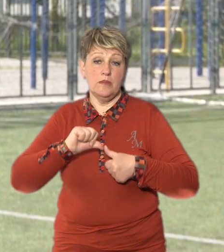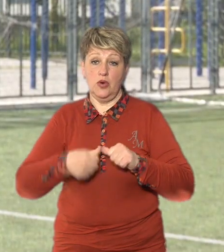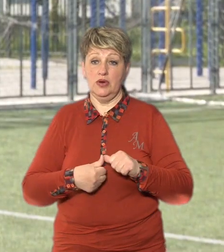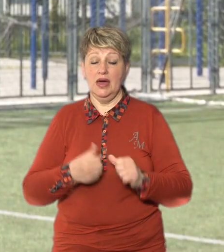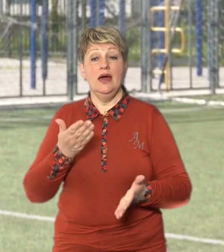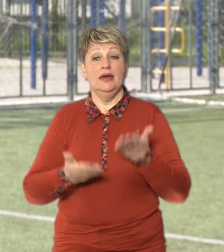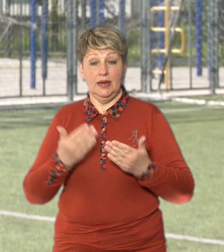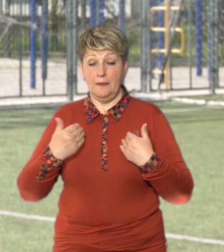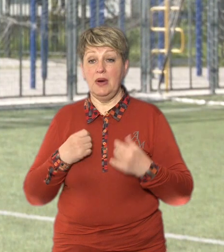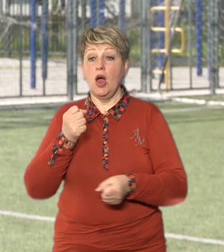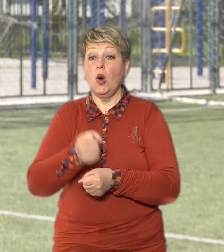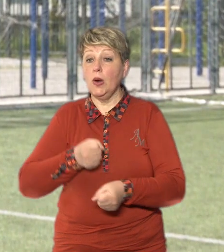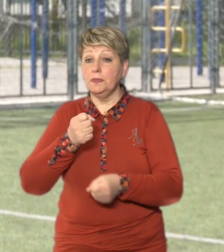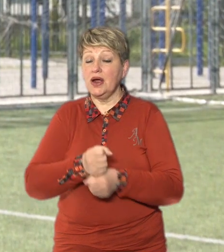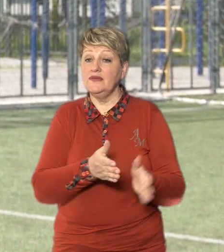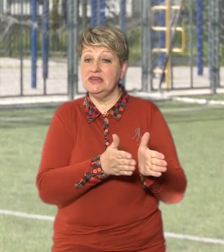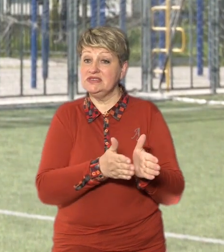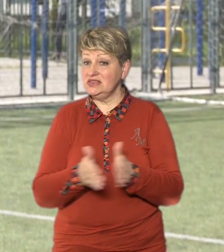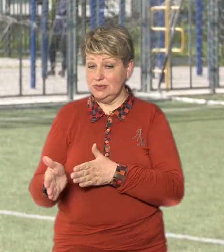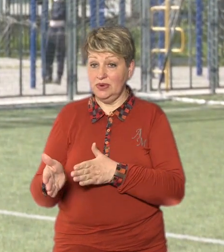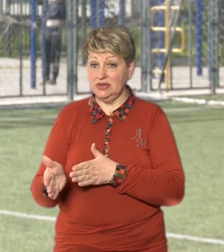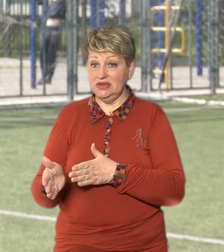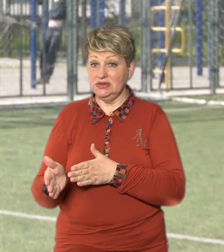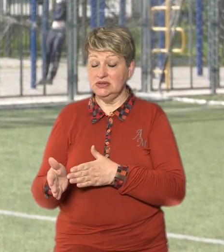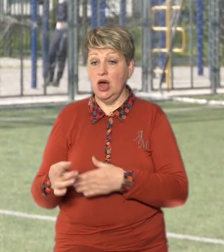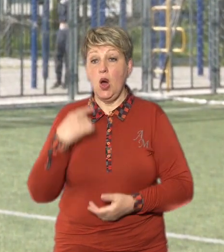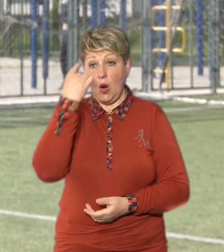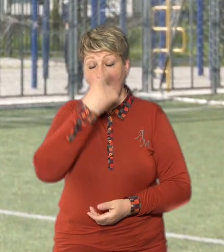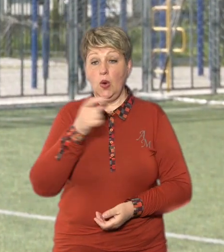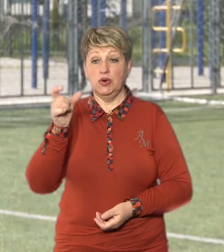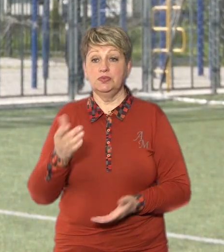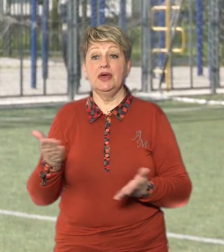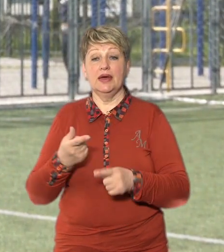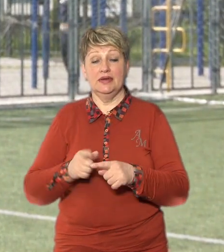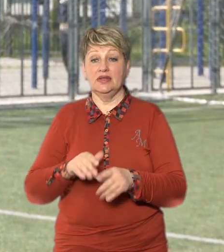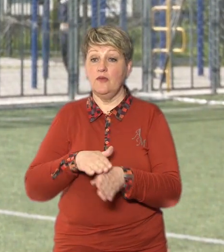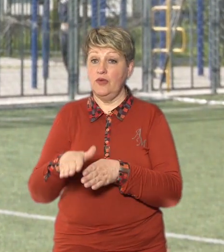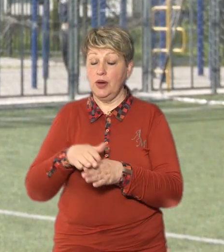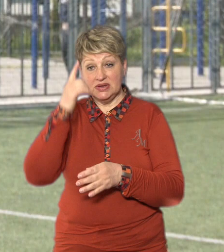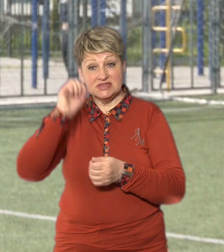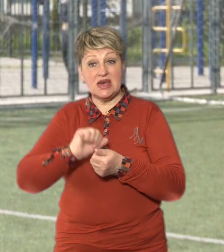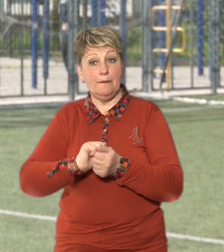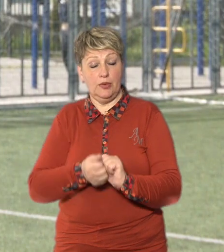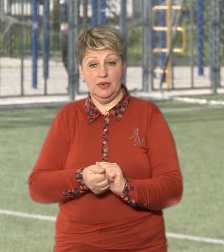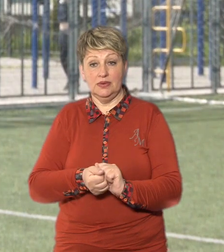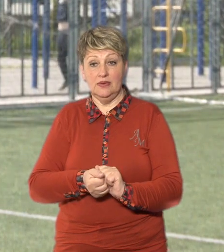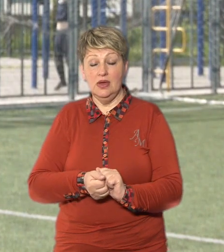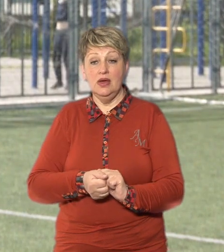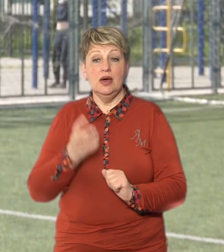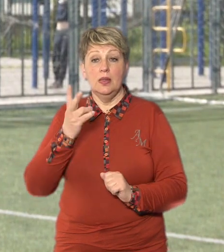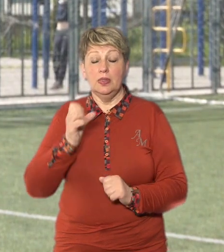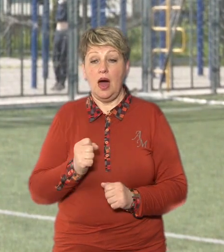алгоритм цей відпрацьовуємо систематично, особа, яка це виконує, вона запам'ятовує його на